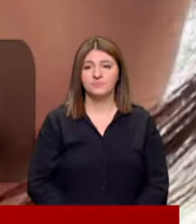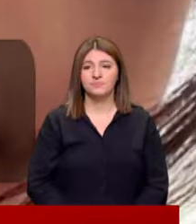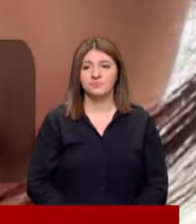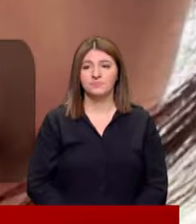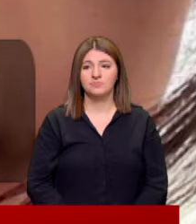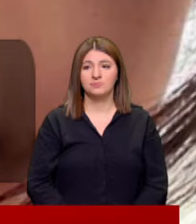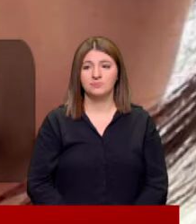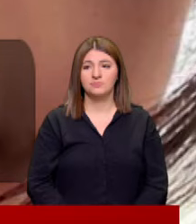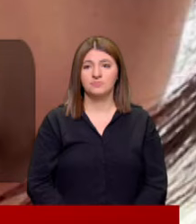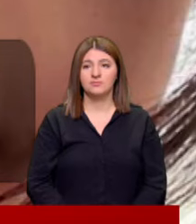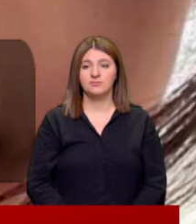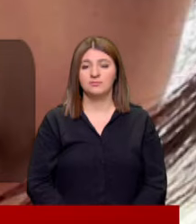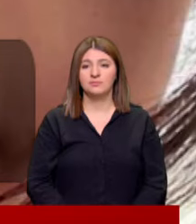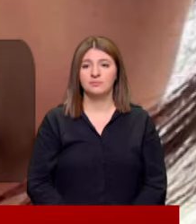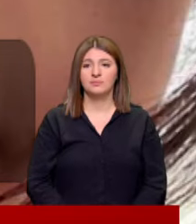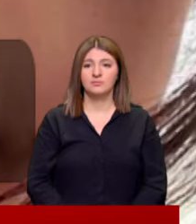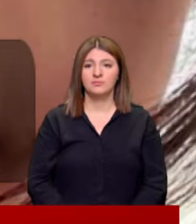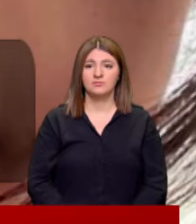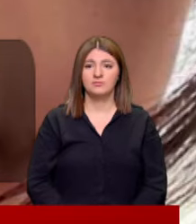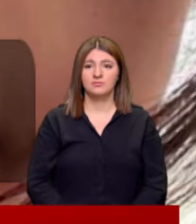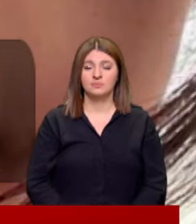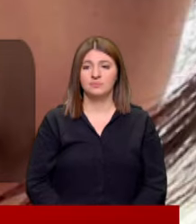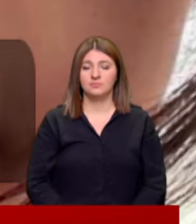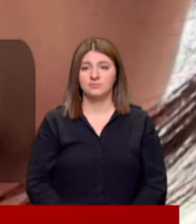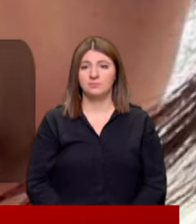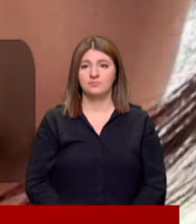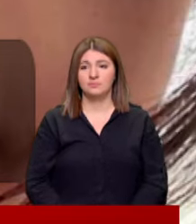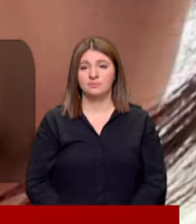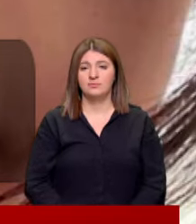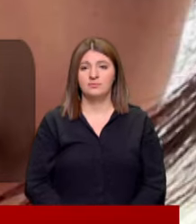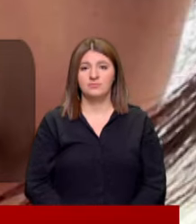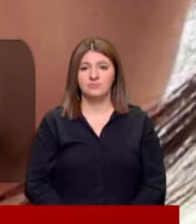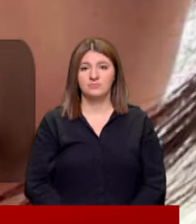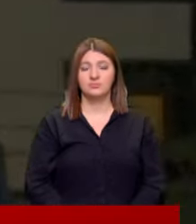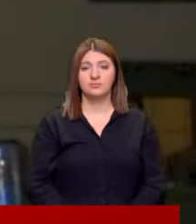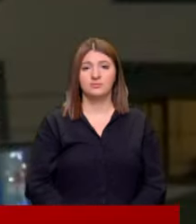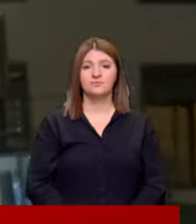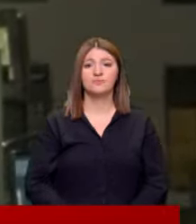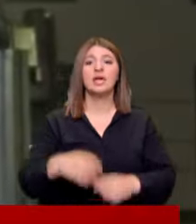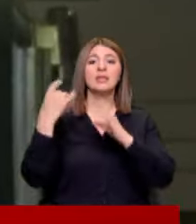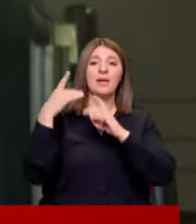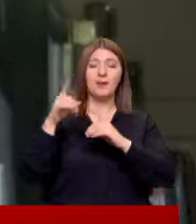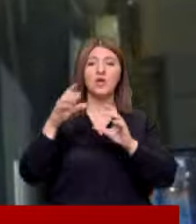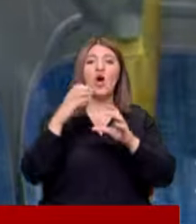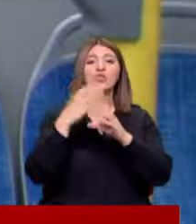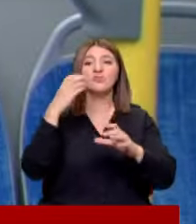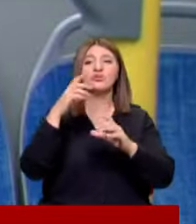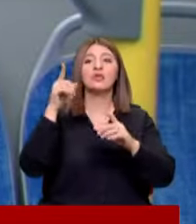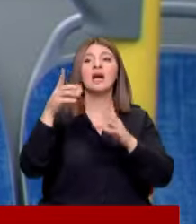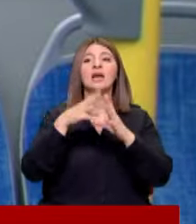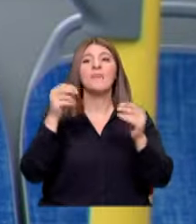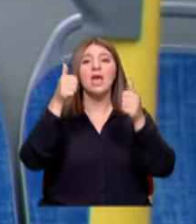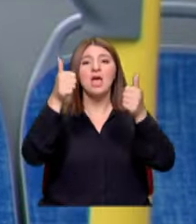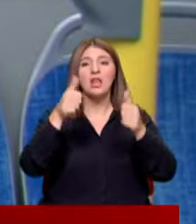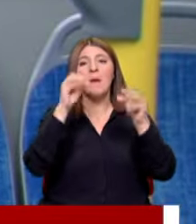Babası dal gibi düşmüş Ağabey siyah eskene gidiyor bize zehir ettiler Diyarbakır'da otobüslere Narin'in